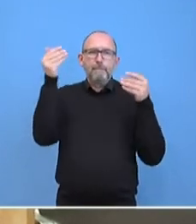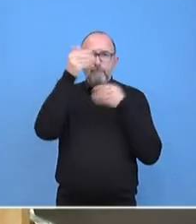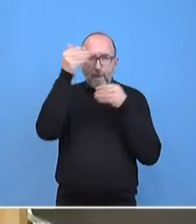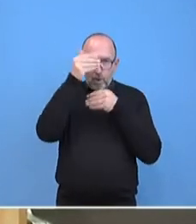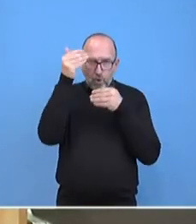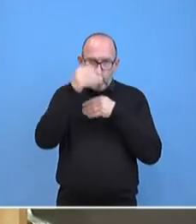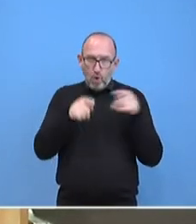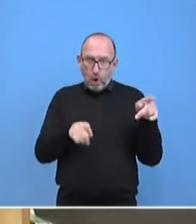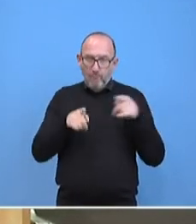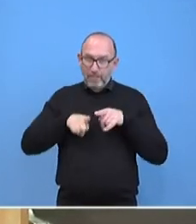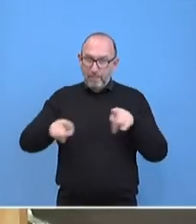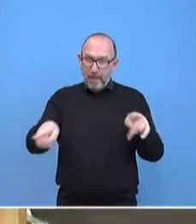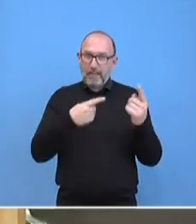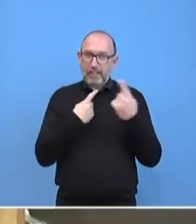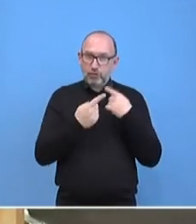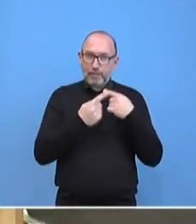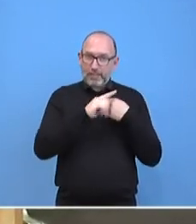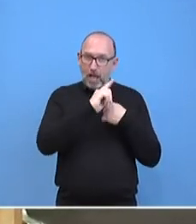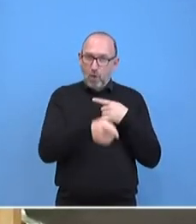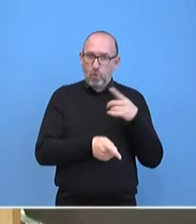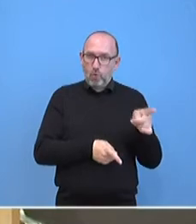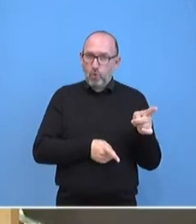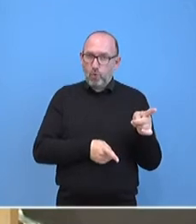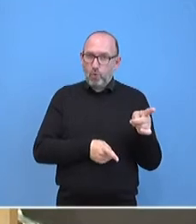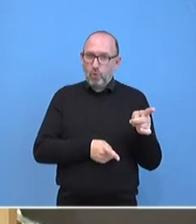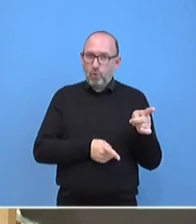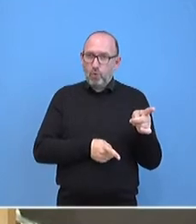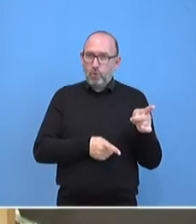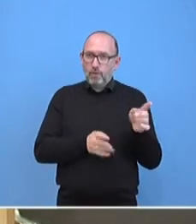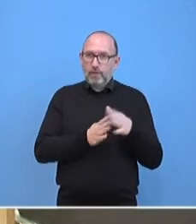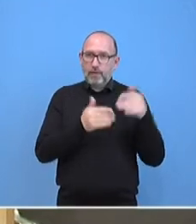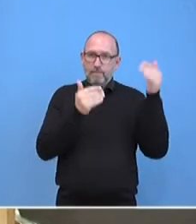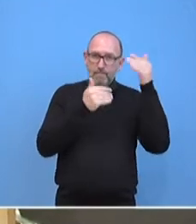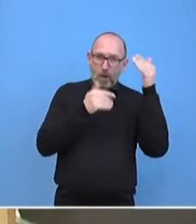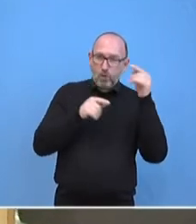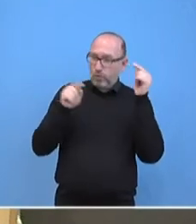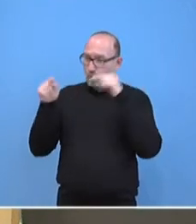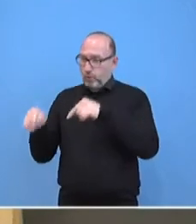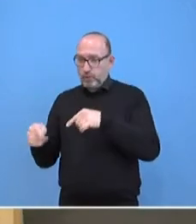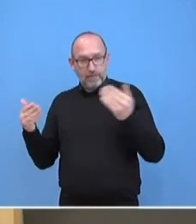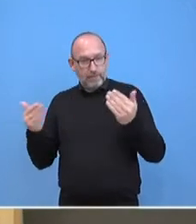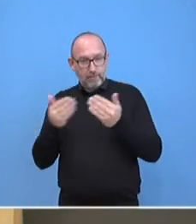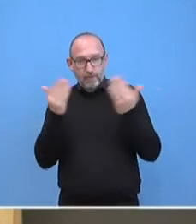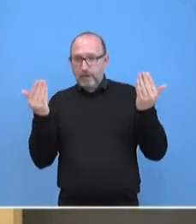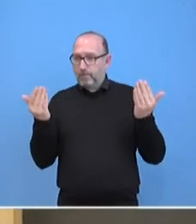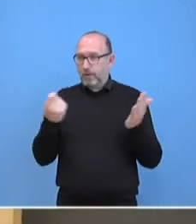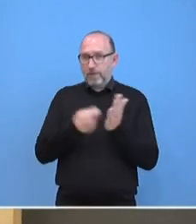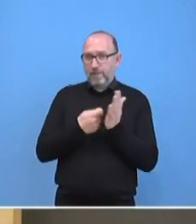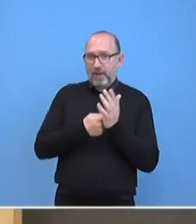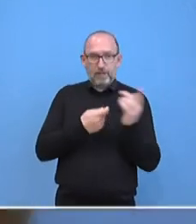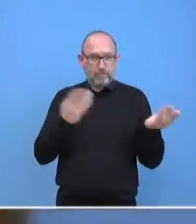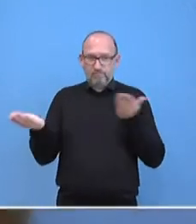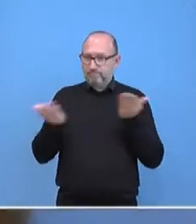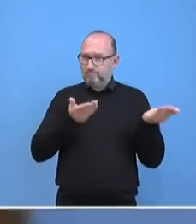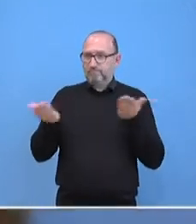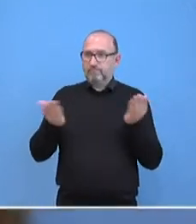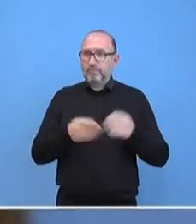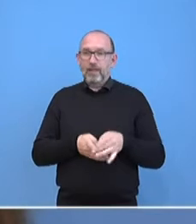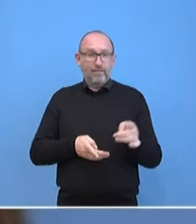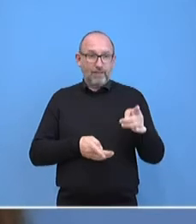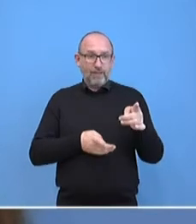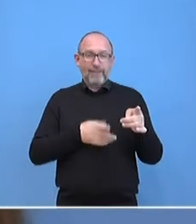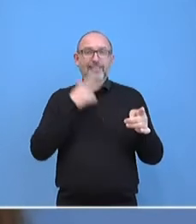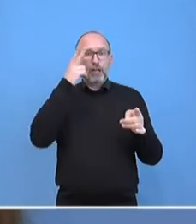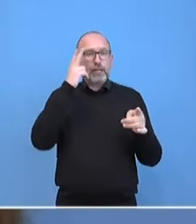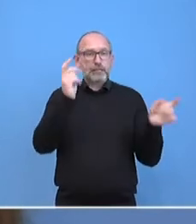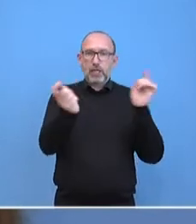Sie das Treffen heute als eine Ergänzung für den Treffen in Marokko? Oder wie bewerten Sie die Gespräche in Marokko? Da geht es ja auch um den nationalen